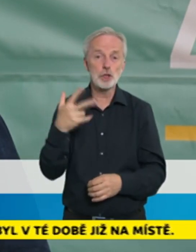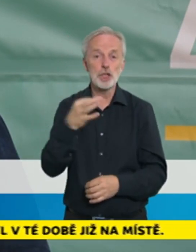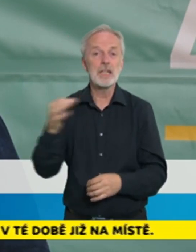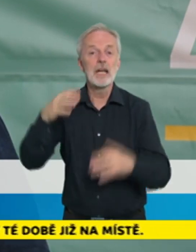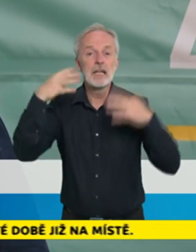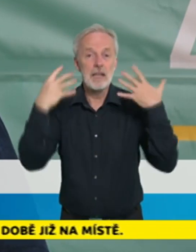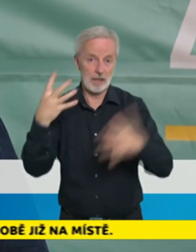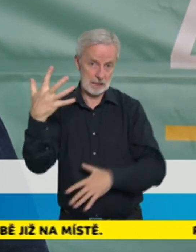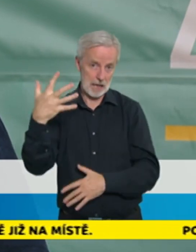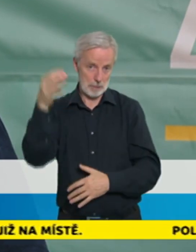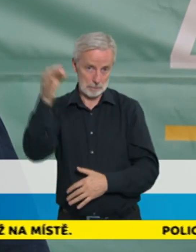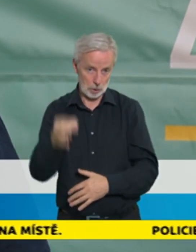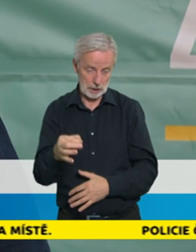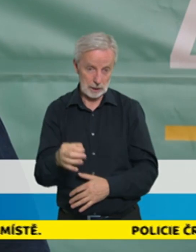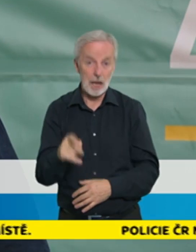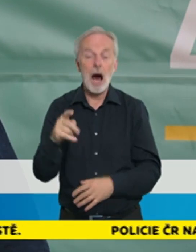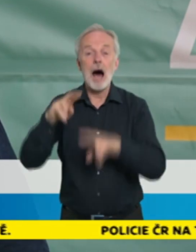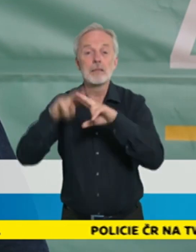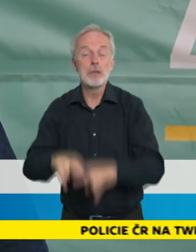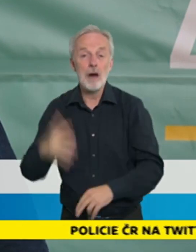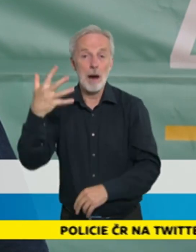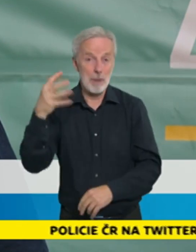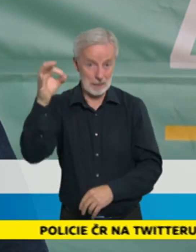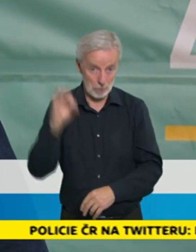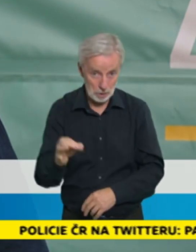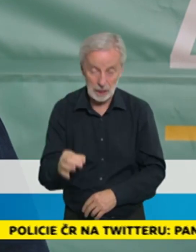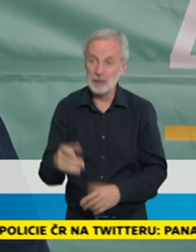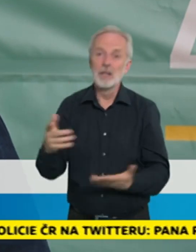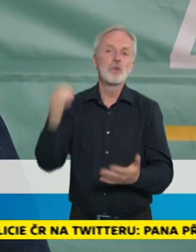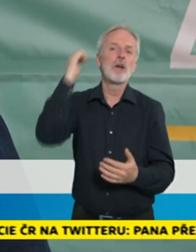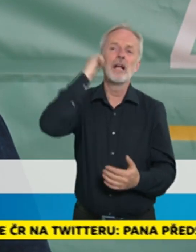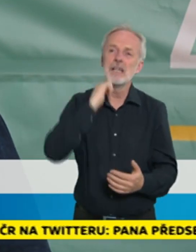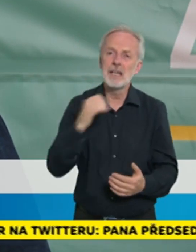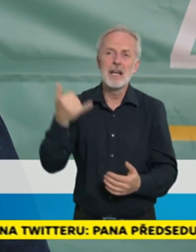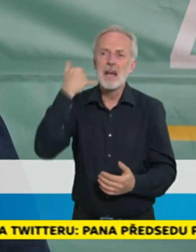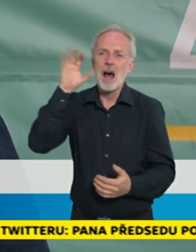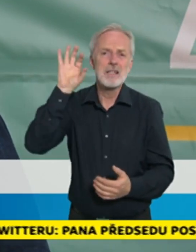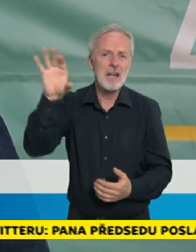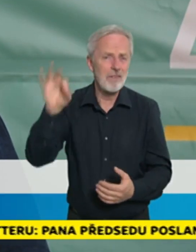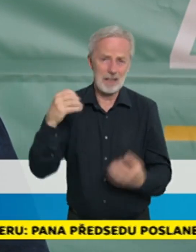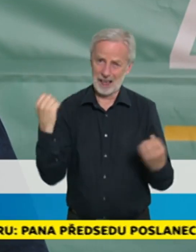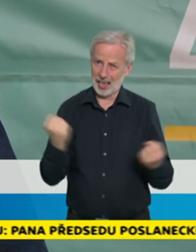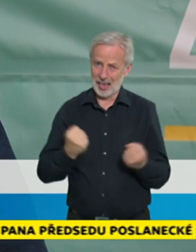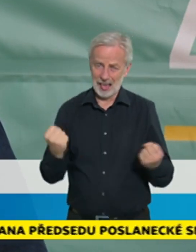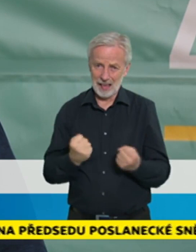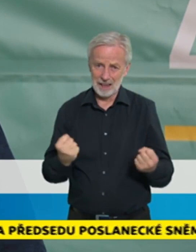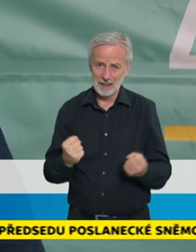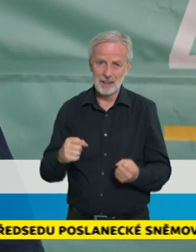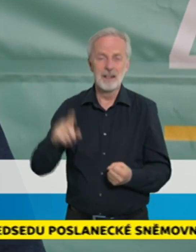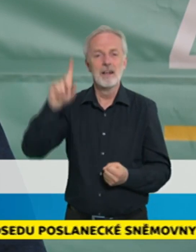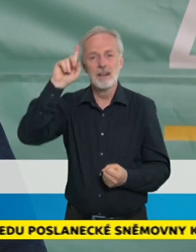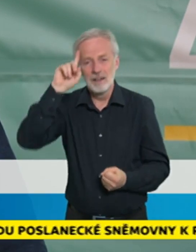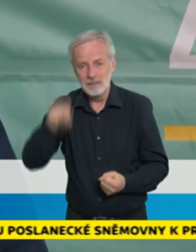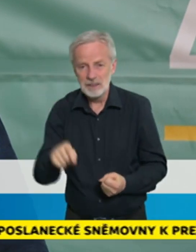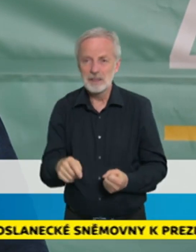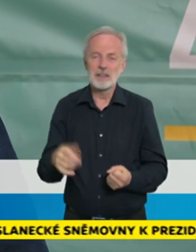% pozitivních osob jsou nedovolatelné osoby. Víte sami, že když se zavolá a objeví se nějaké cizí číslo,